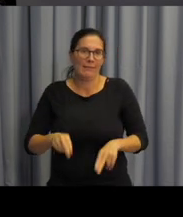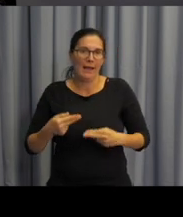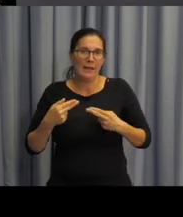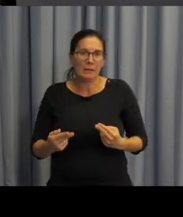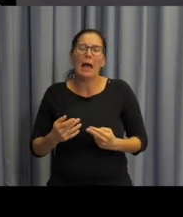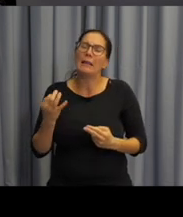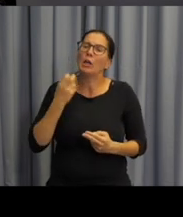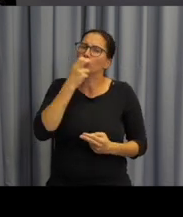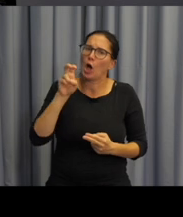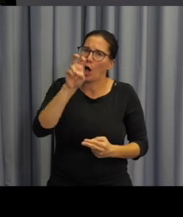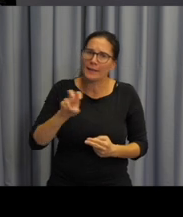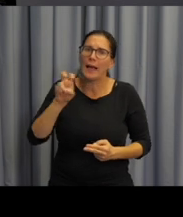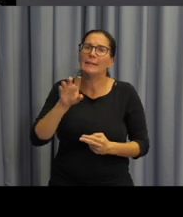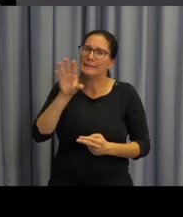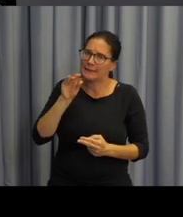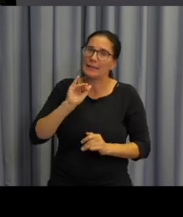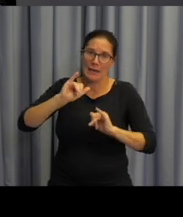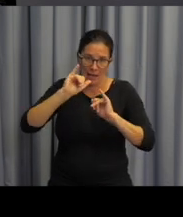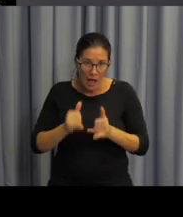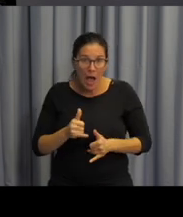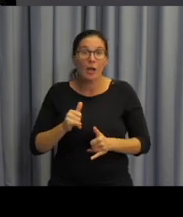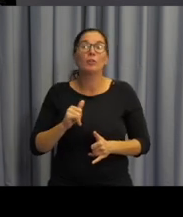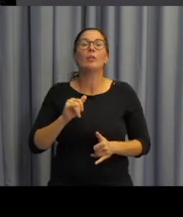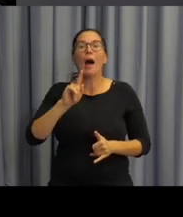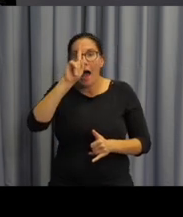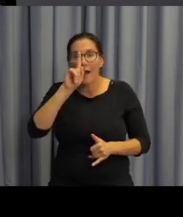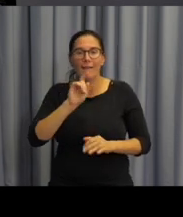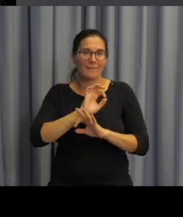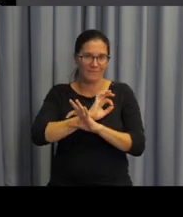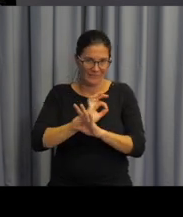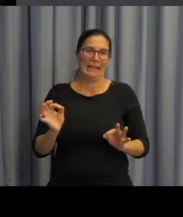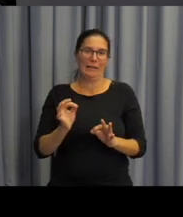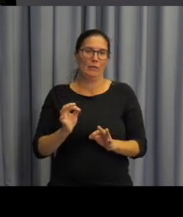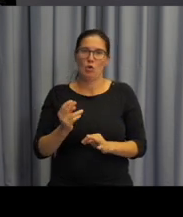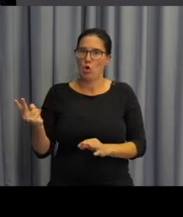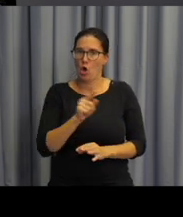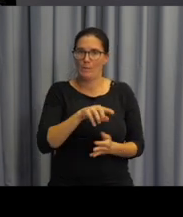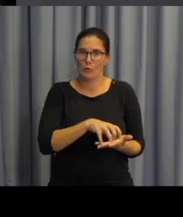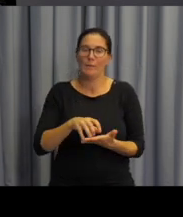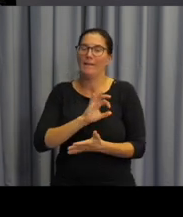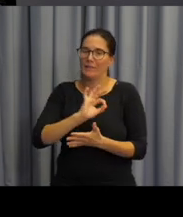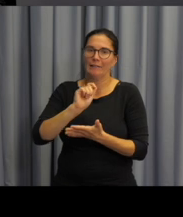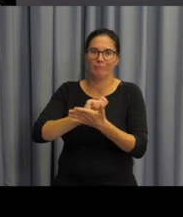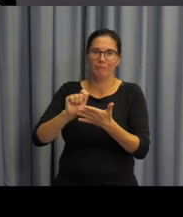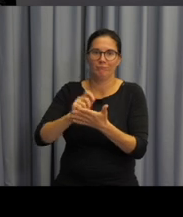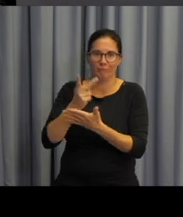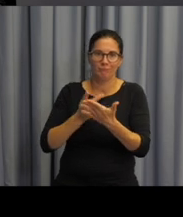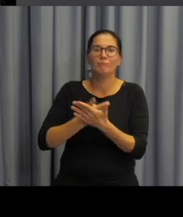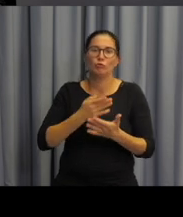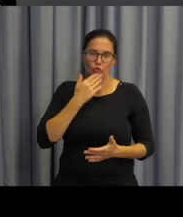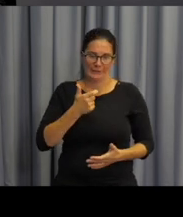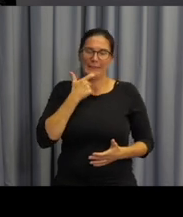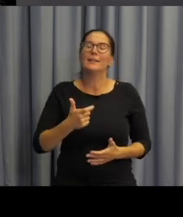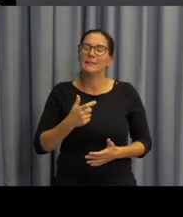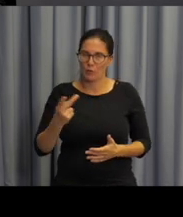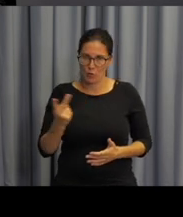odezírají, ale každopádně ji mohou vnímat prostřednictvím její psané formy a